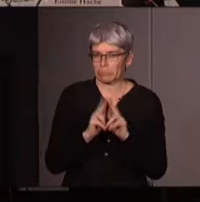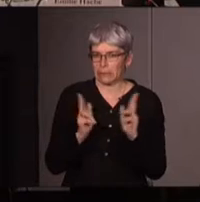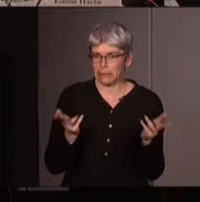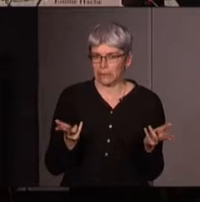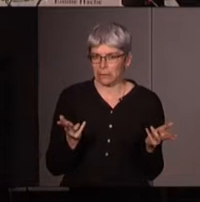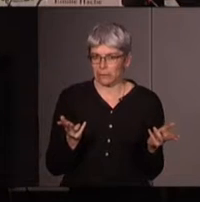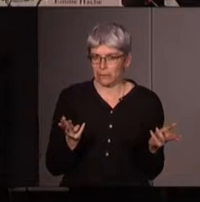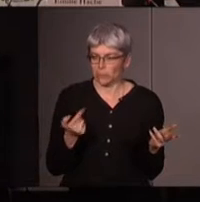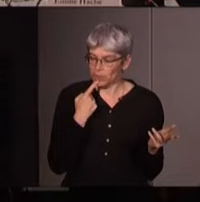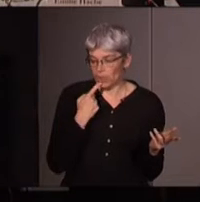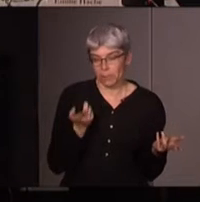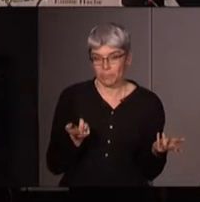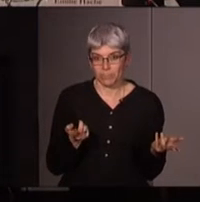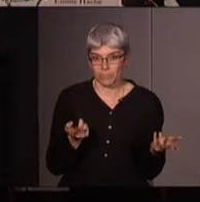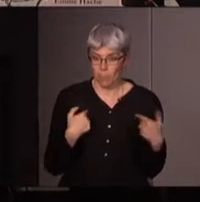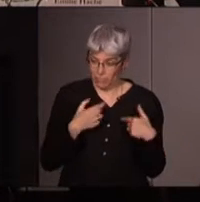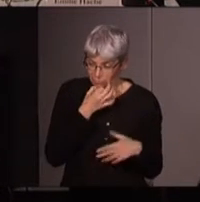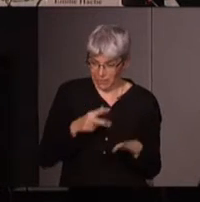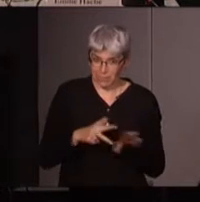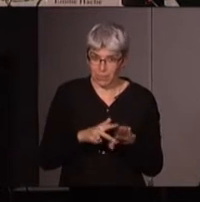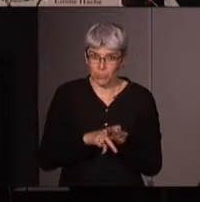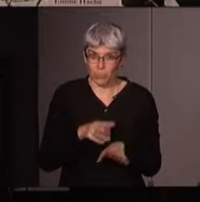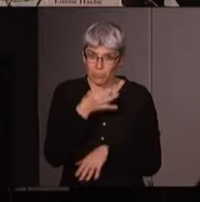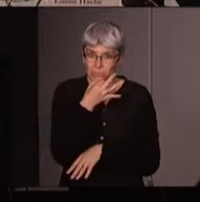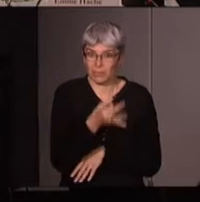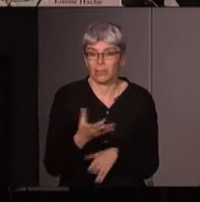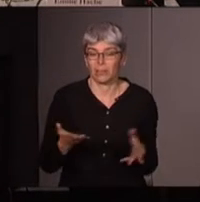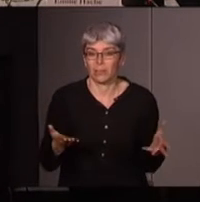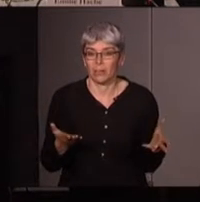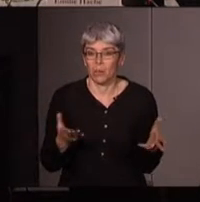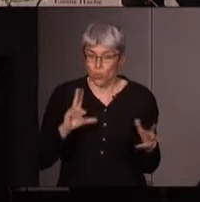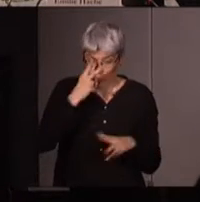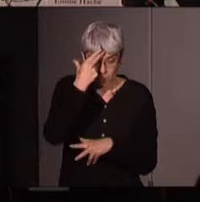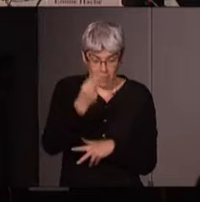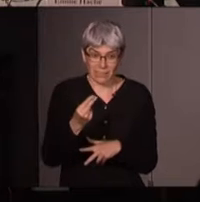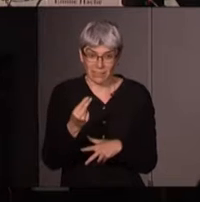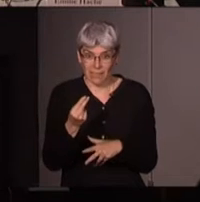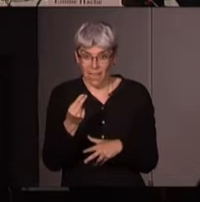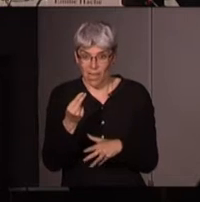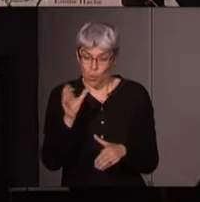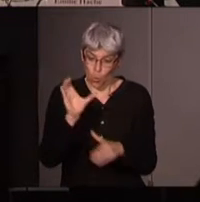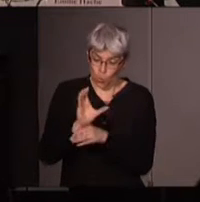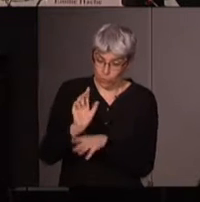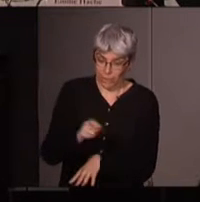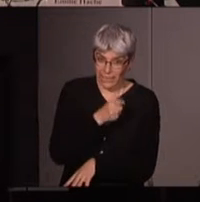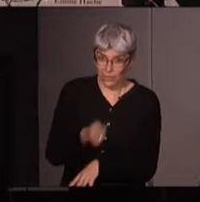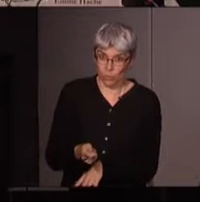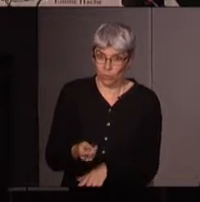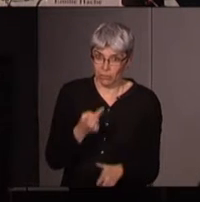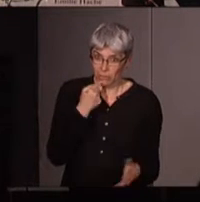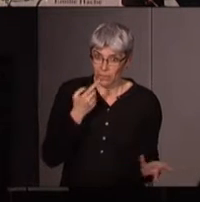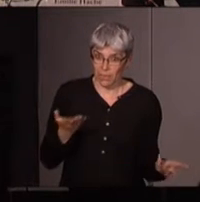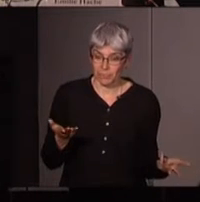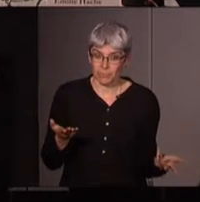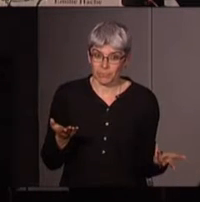naturalise et c'est ce que je disais au départ quand on dit l'humanité s'est attaquée à la nature c'est aussi une forme de